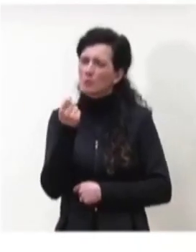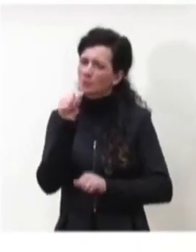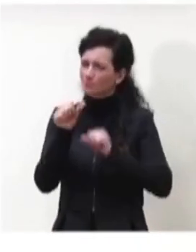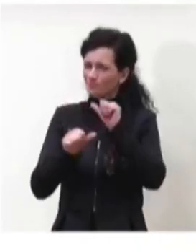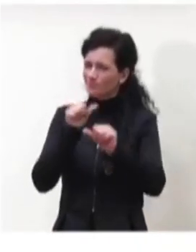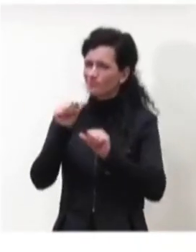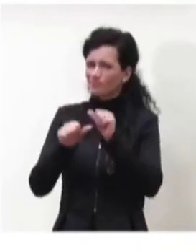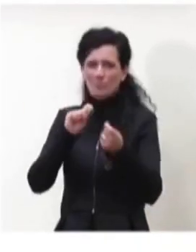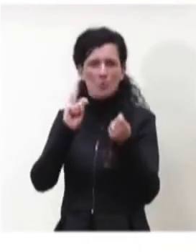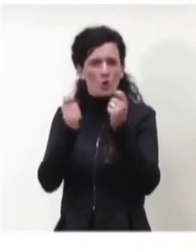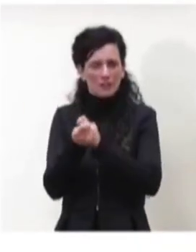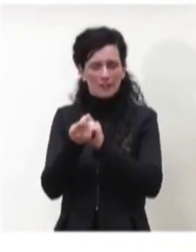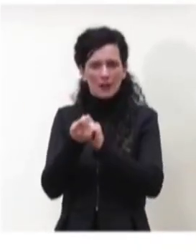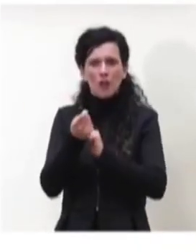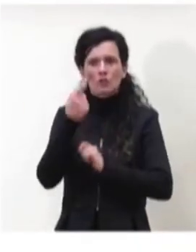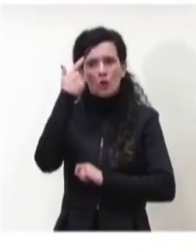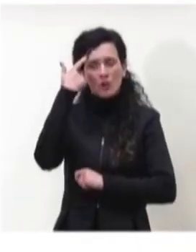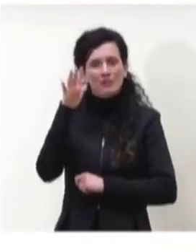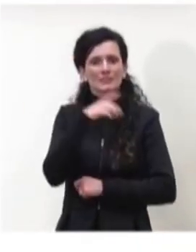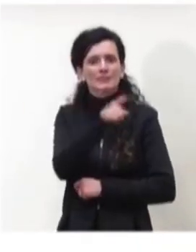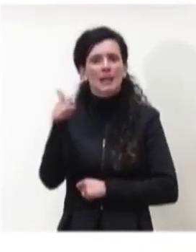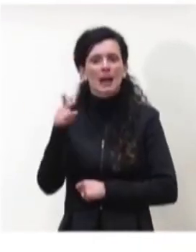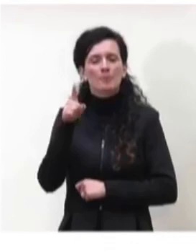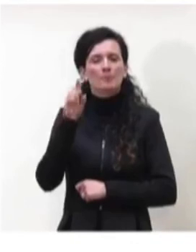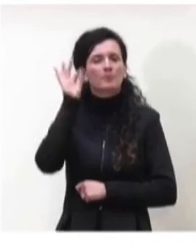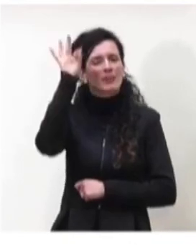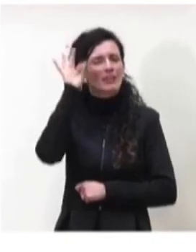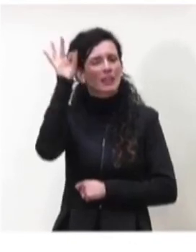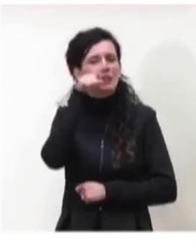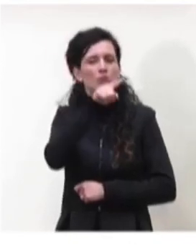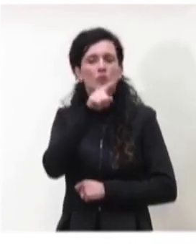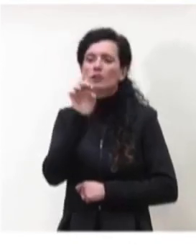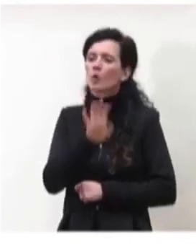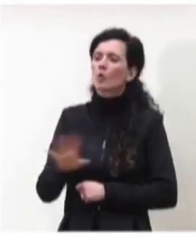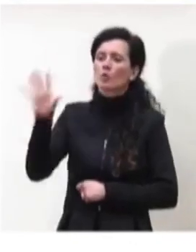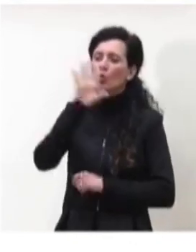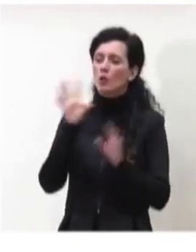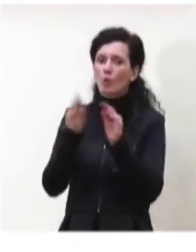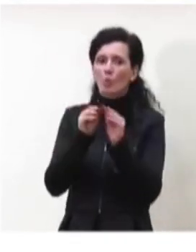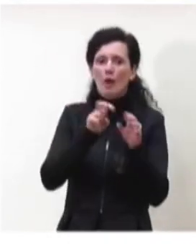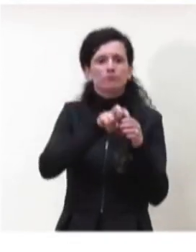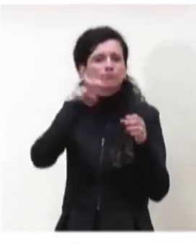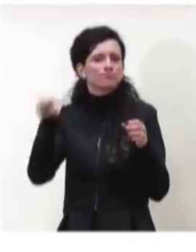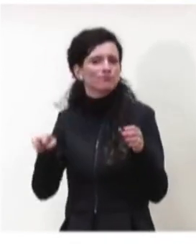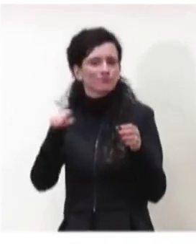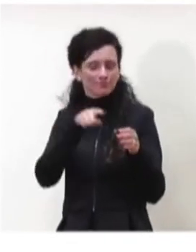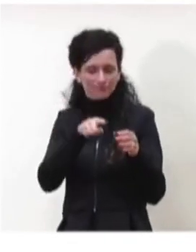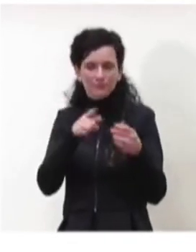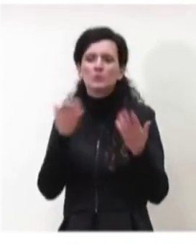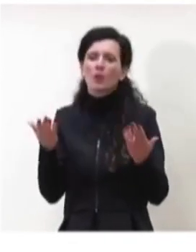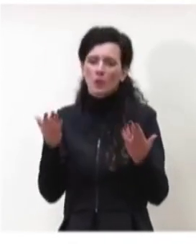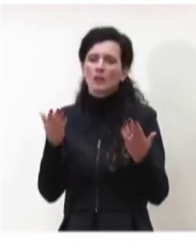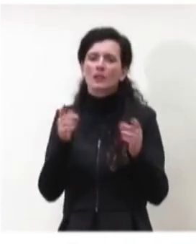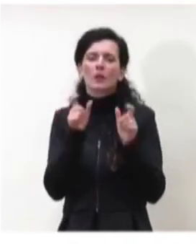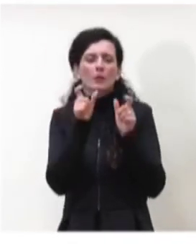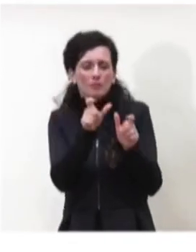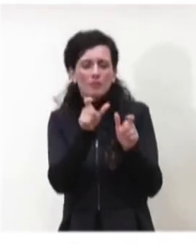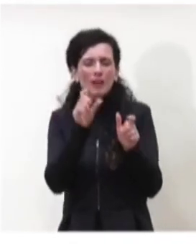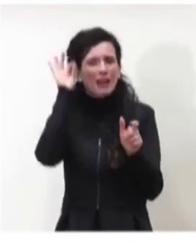'inizio dell'anno, voi sapete, il Regno Unito è uscito dall'Unione Europea e quindi le figure che riguardano il Regno Unito